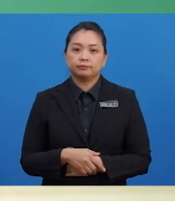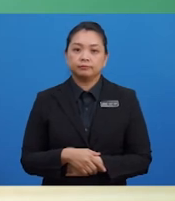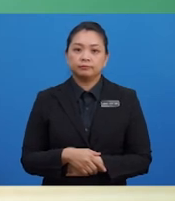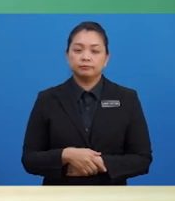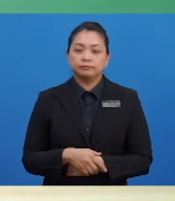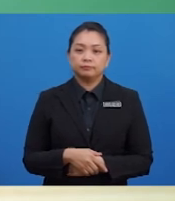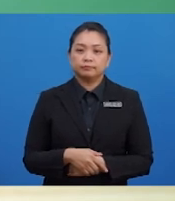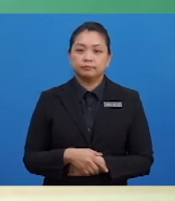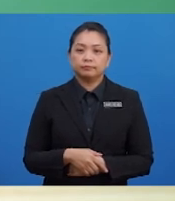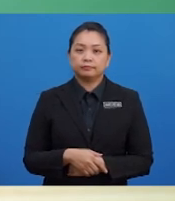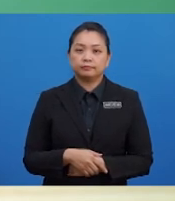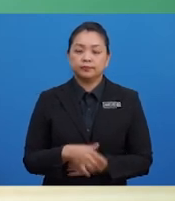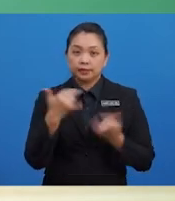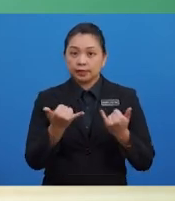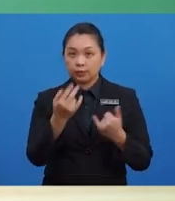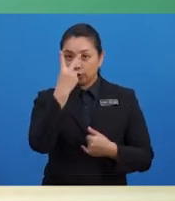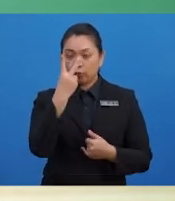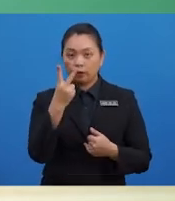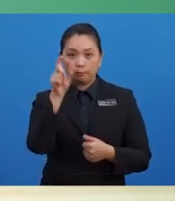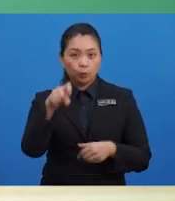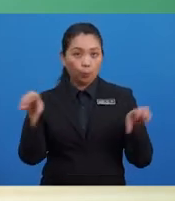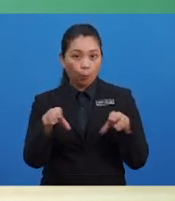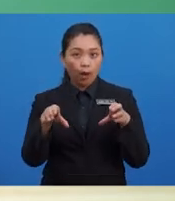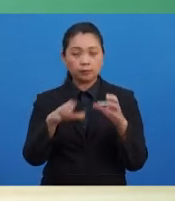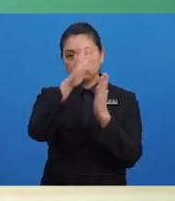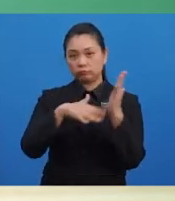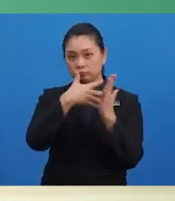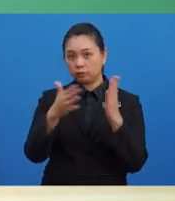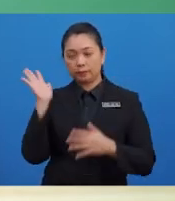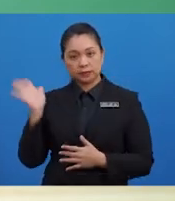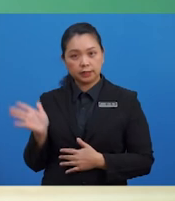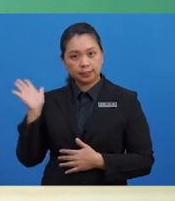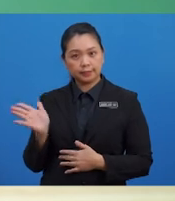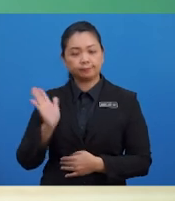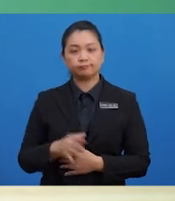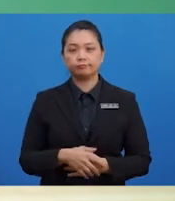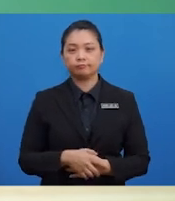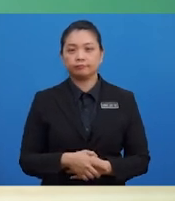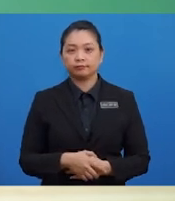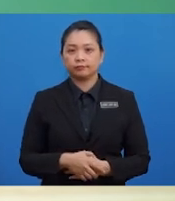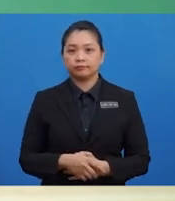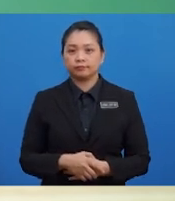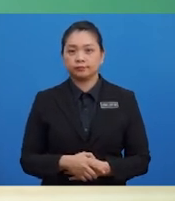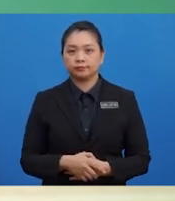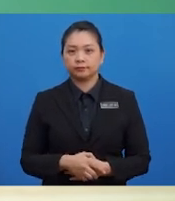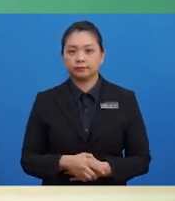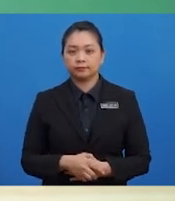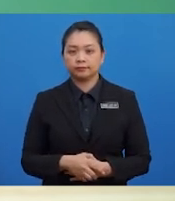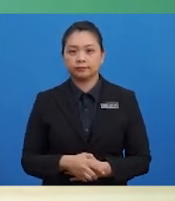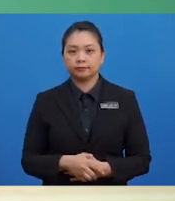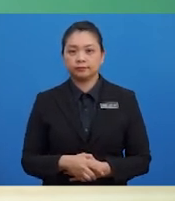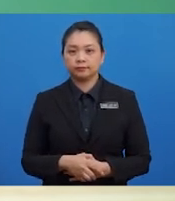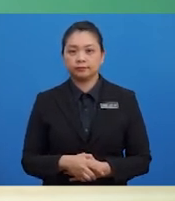sewa belum bayar perlu disediakan. Dalam akaun sewa, sebelah debit, murid-murid